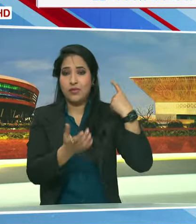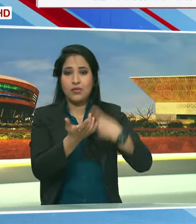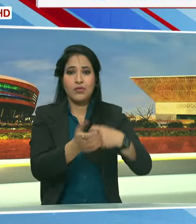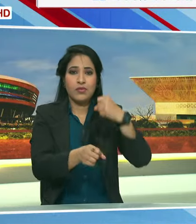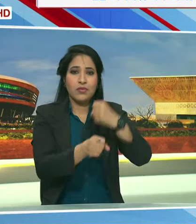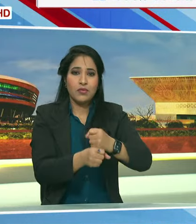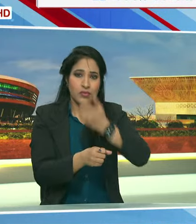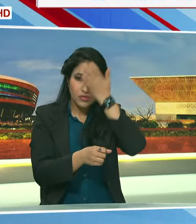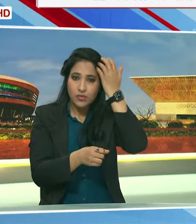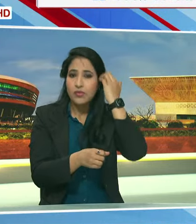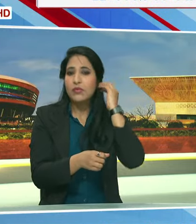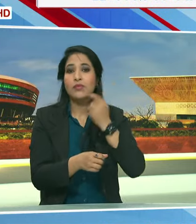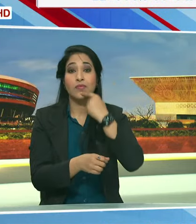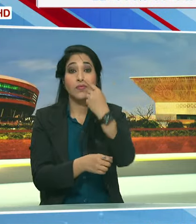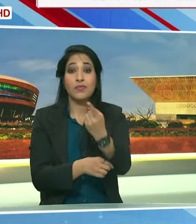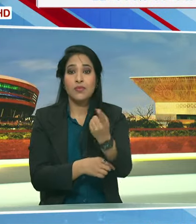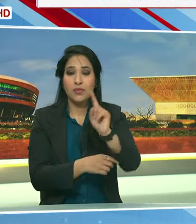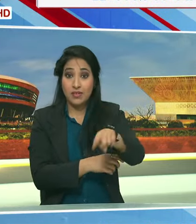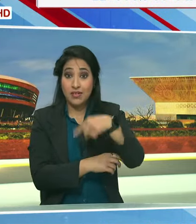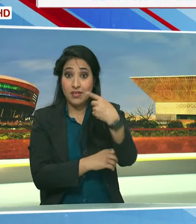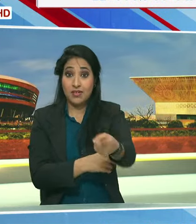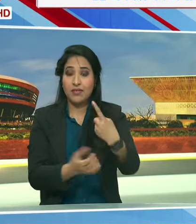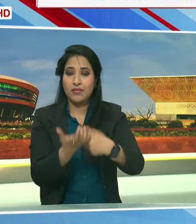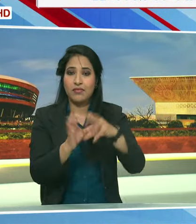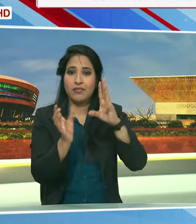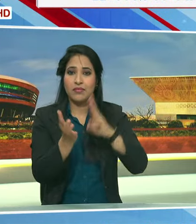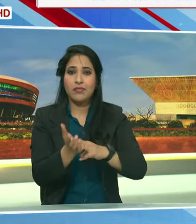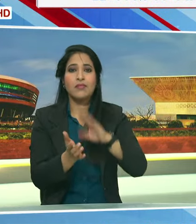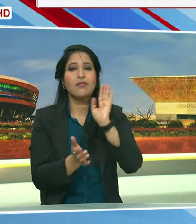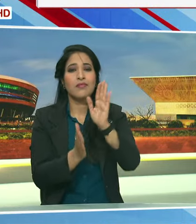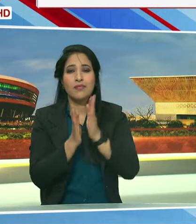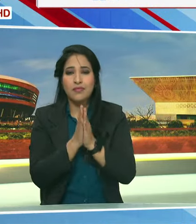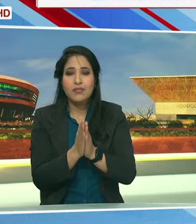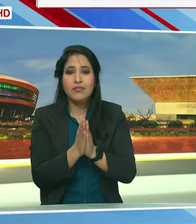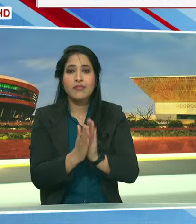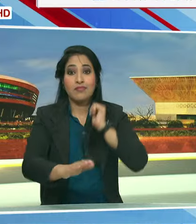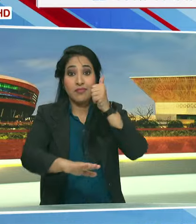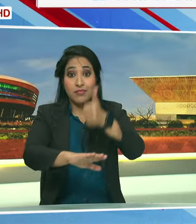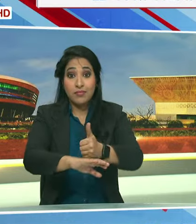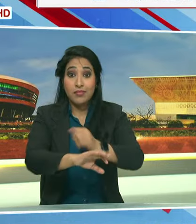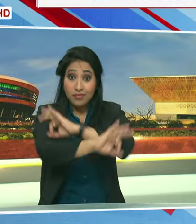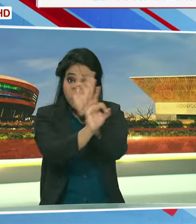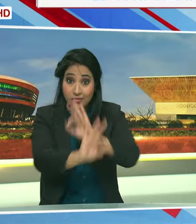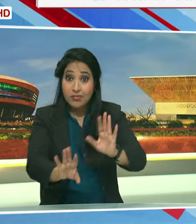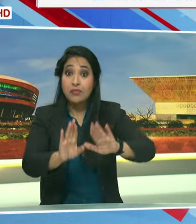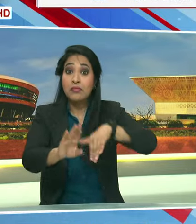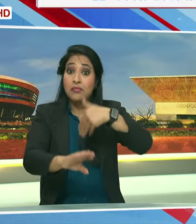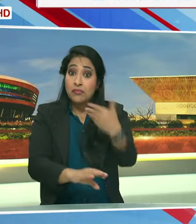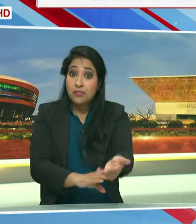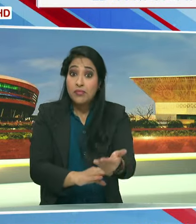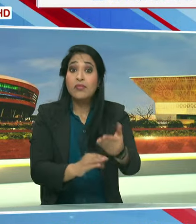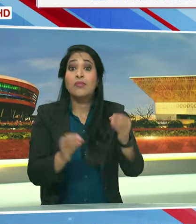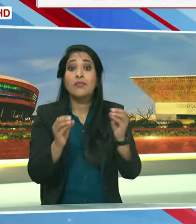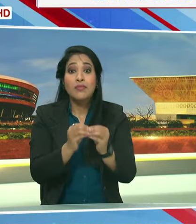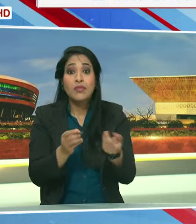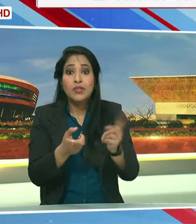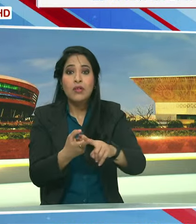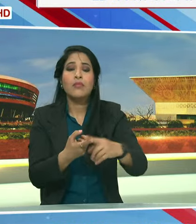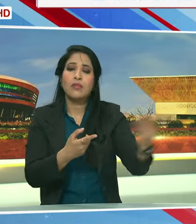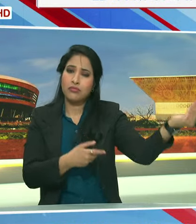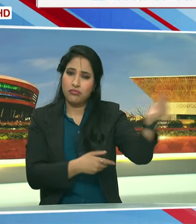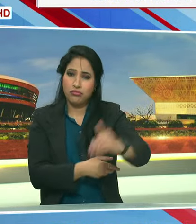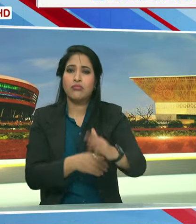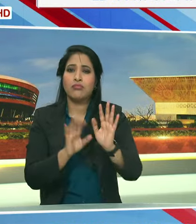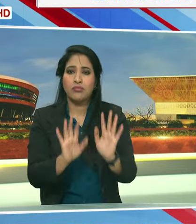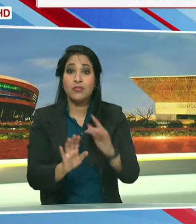से भी अपील की कि वो कल राम मंदिर की प्रान प्रतिष्टा पूरी होने के बाद बट द्रव्य सत्र आएं